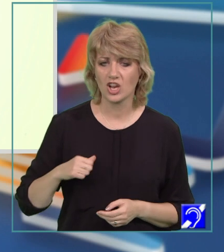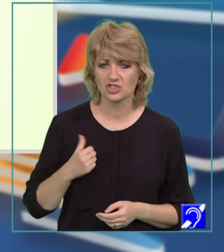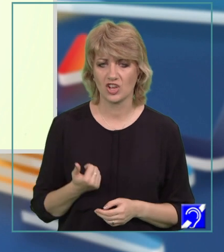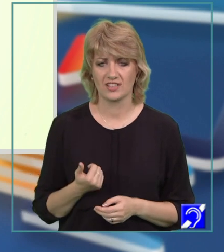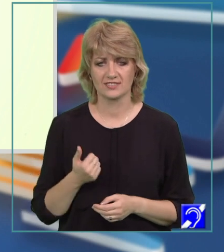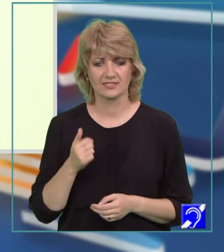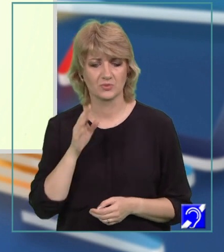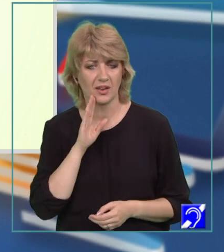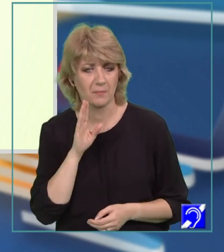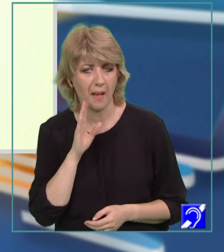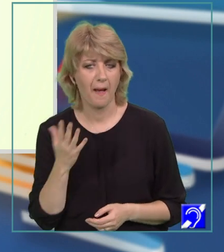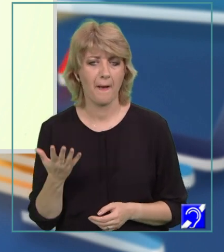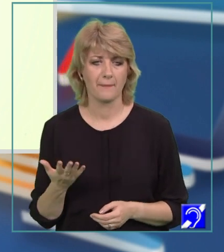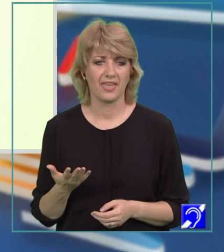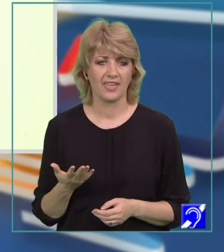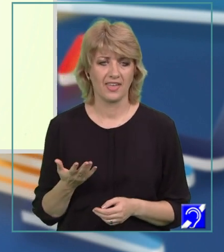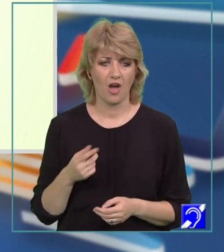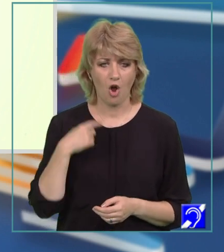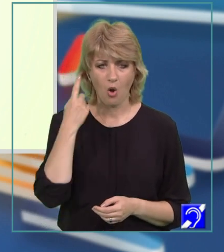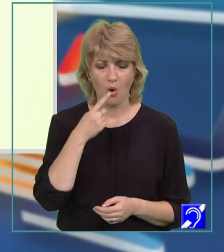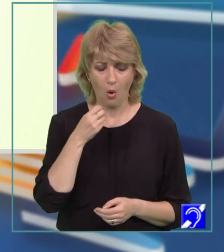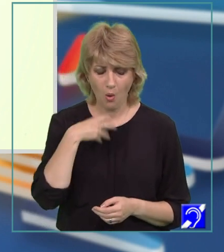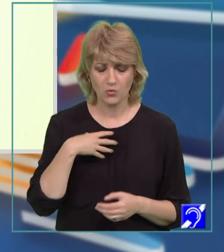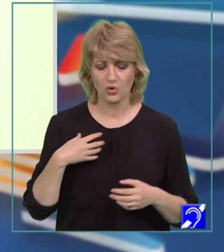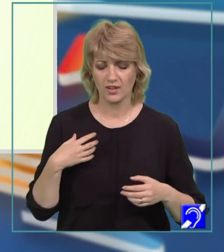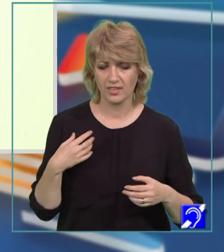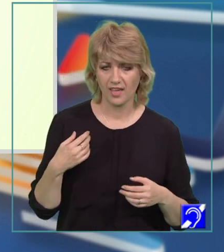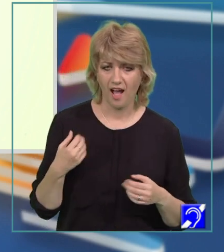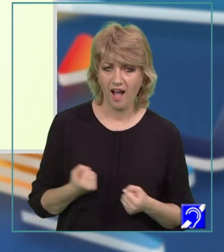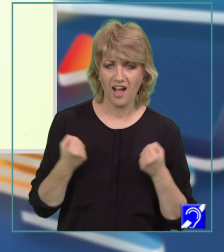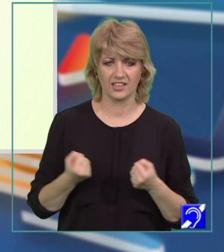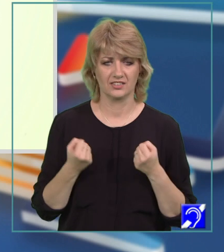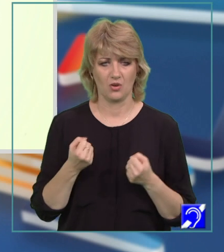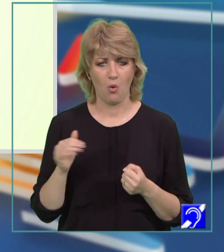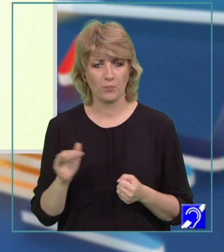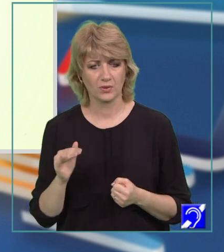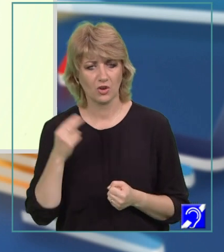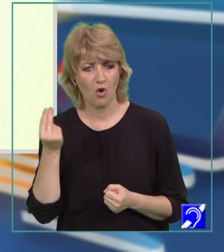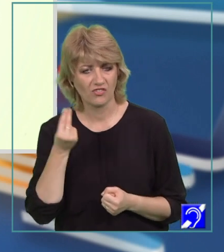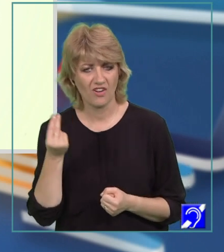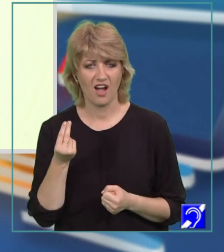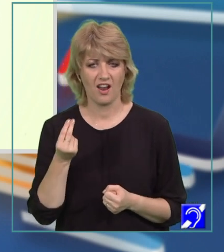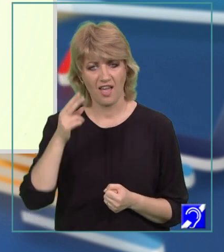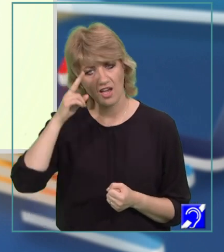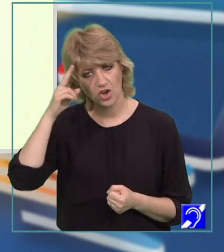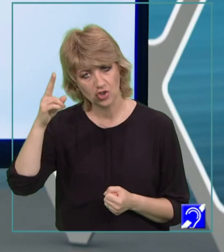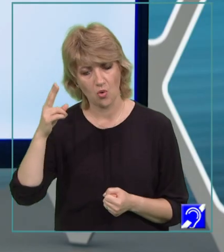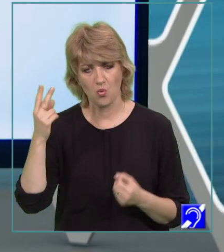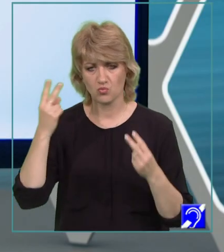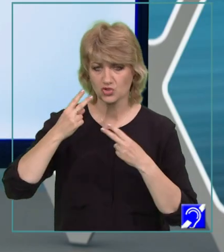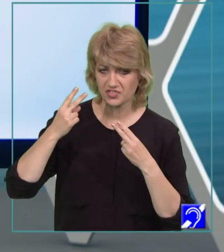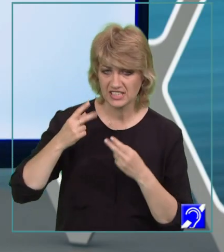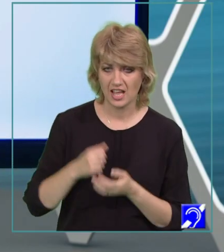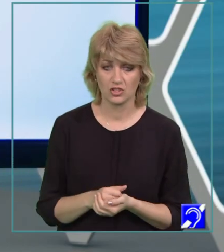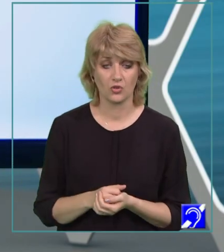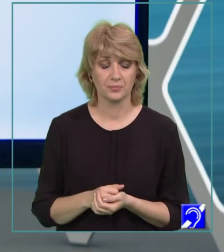tipul mamei, tipul omului harnic, tipul copilului orfan, tipul eroului civilizator. De